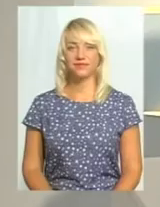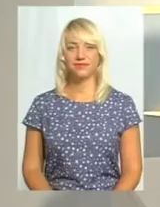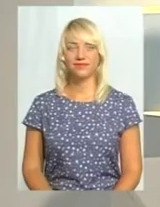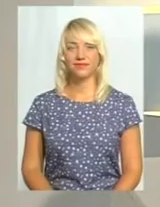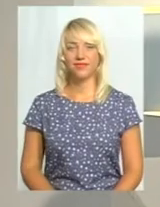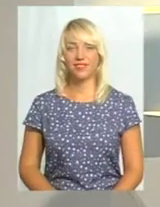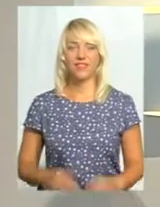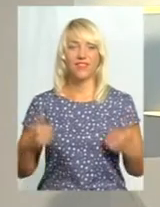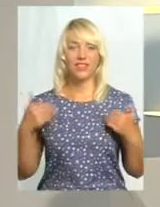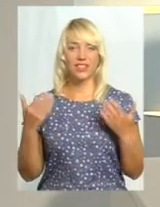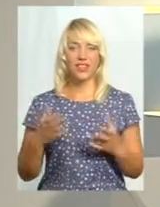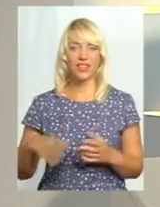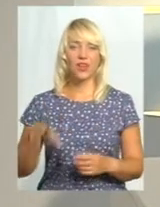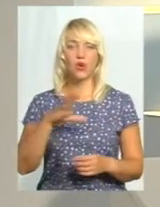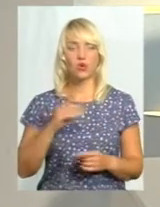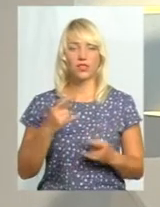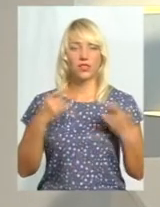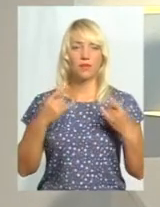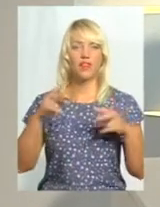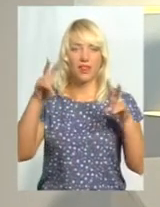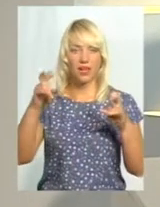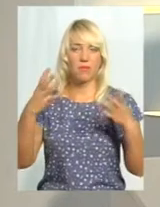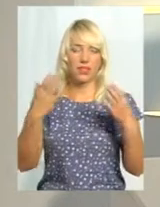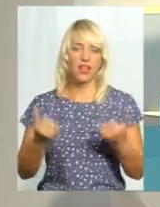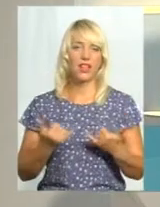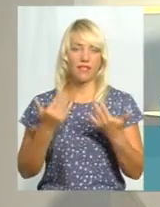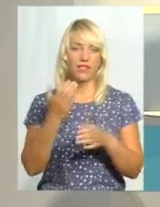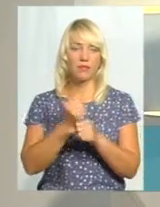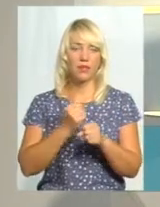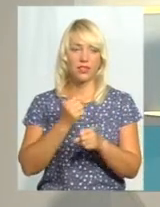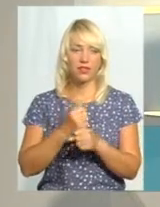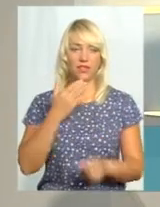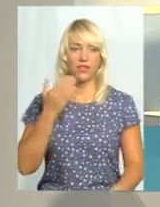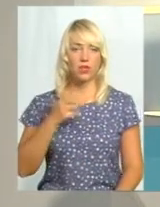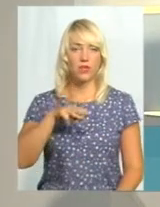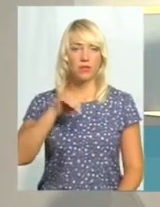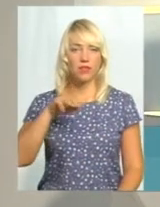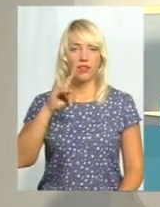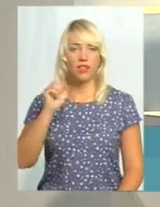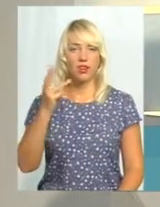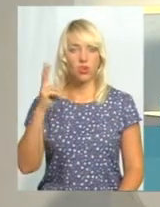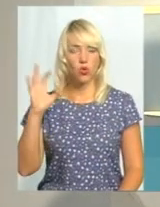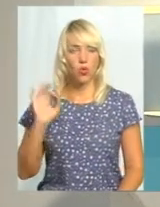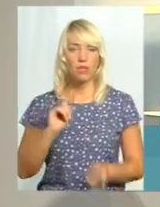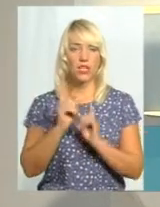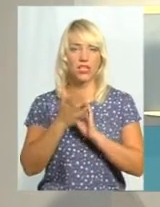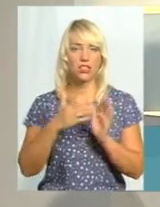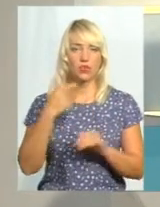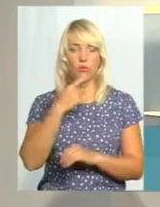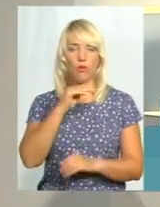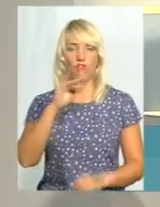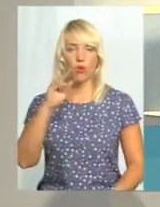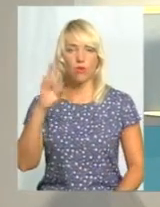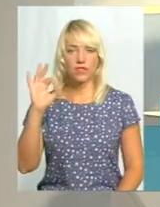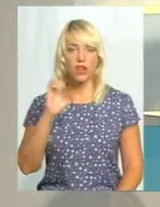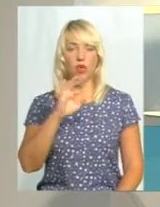Мої вітання усім в ефірі тема дня. Сьогодні для вас у студії працює ведуча юномітражка, переклад на мову жестів Оксана Фіновська.